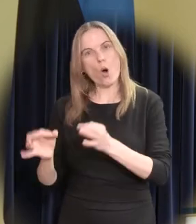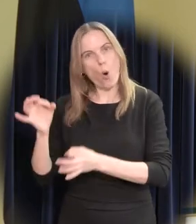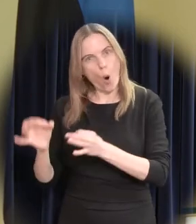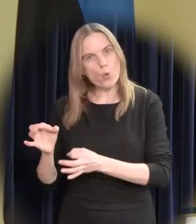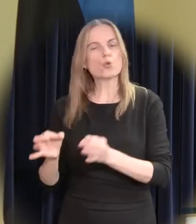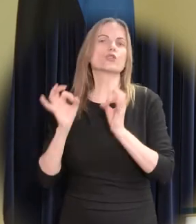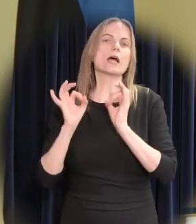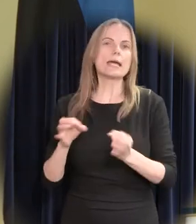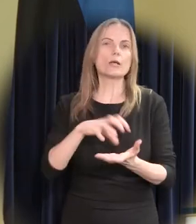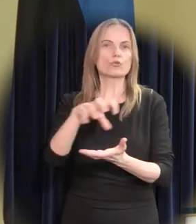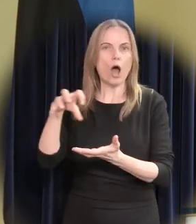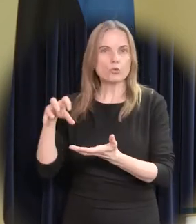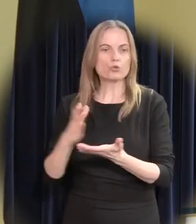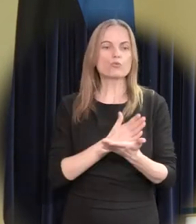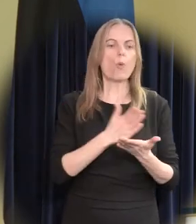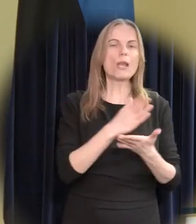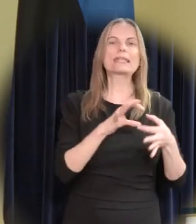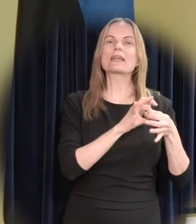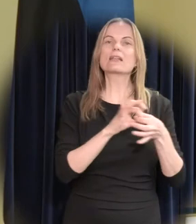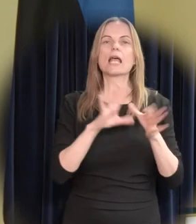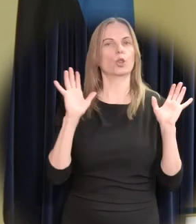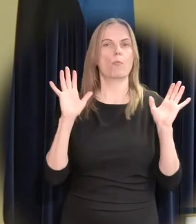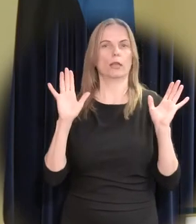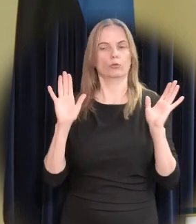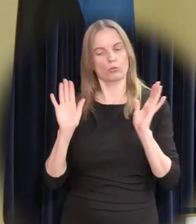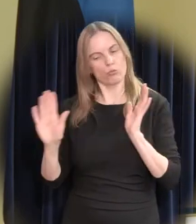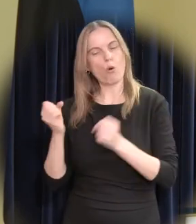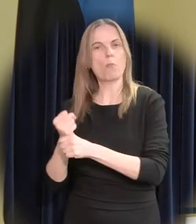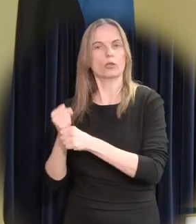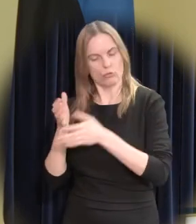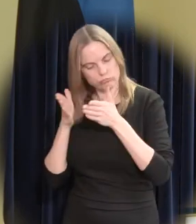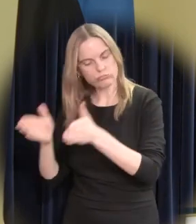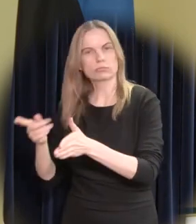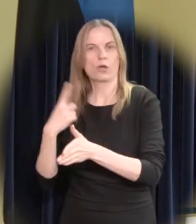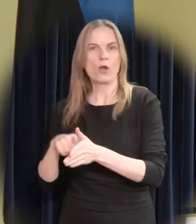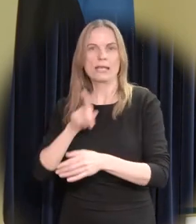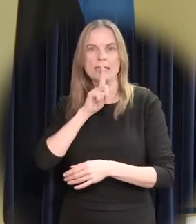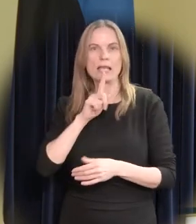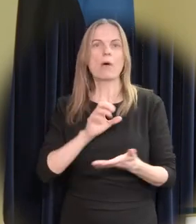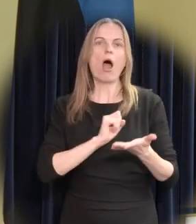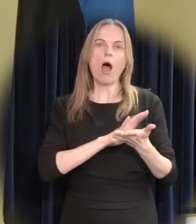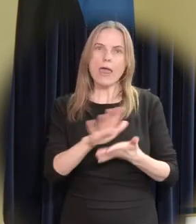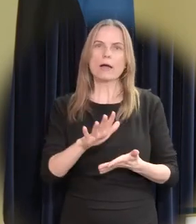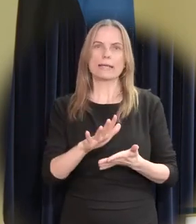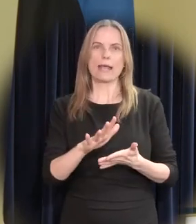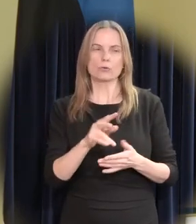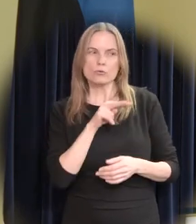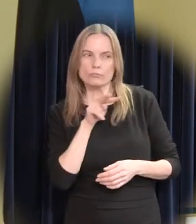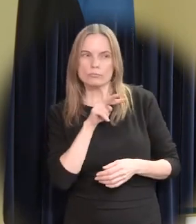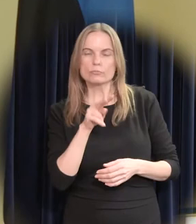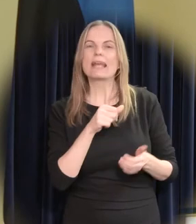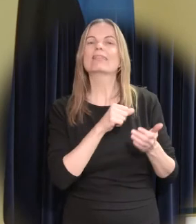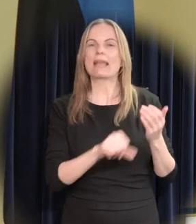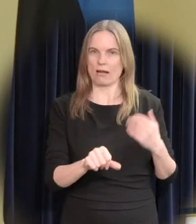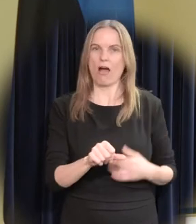teinud oma tööd poliitilistest tõmbetultest sõltumatult. Ja ka ajakirjanduse pilk on olnud jätkuvalt terav. See kõik